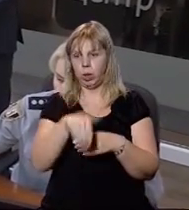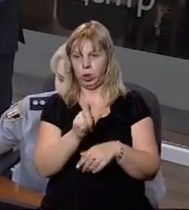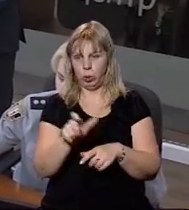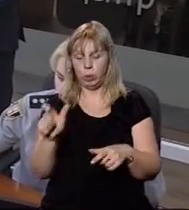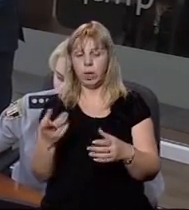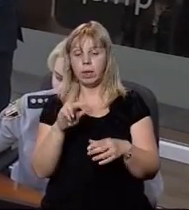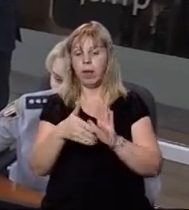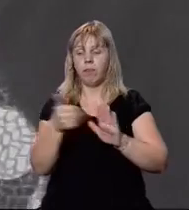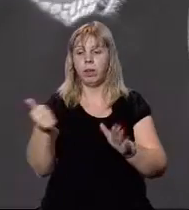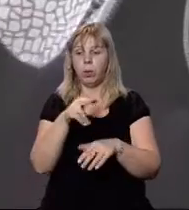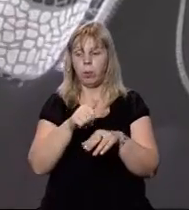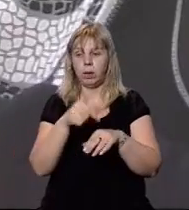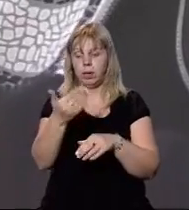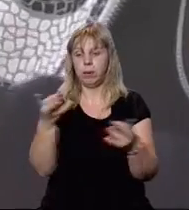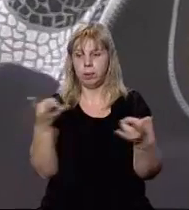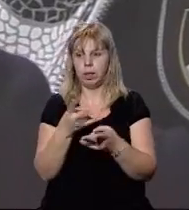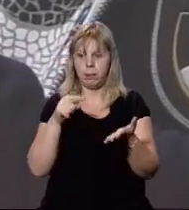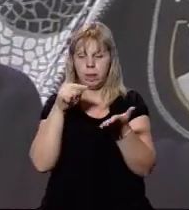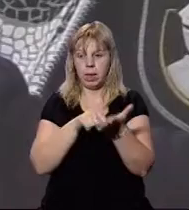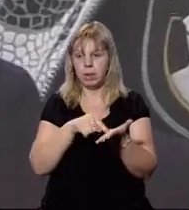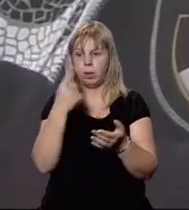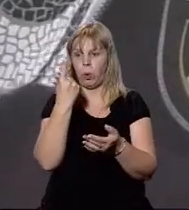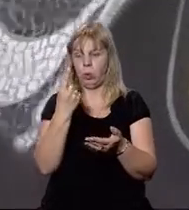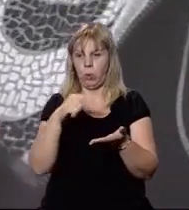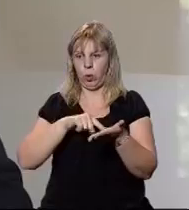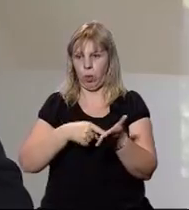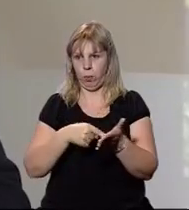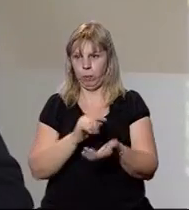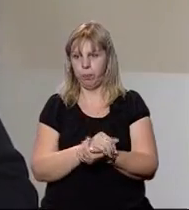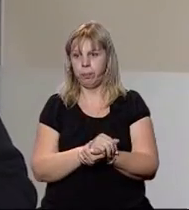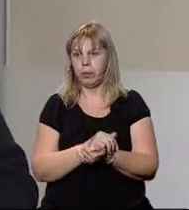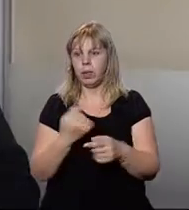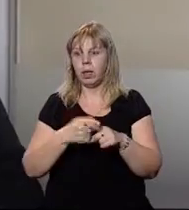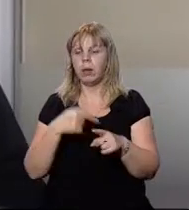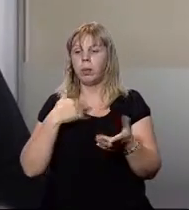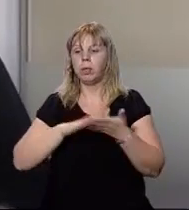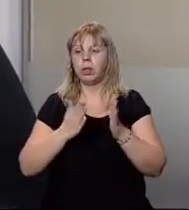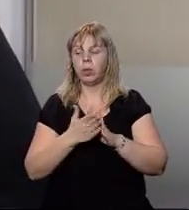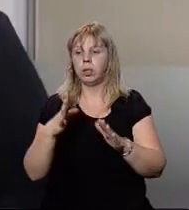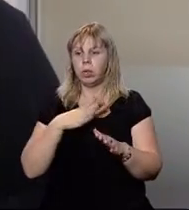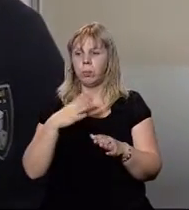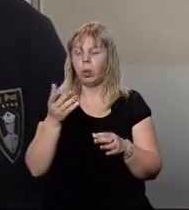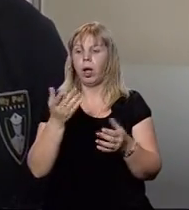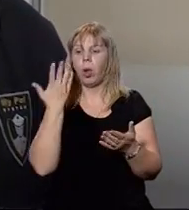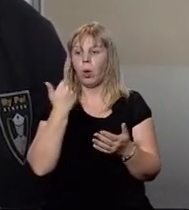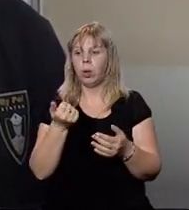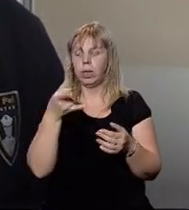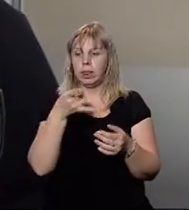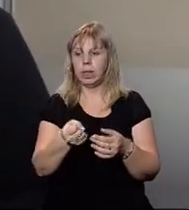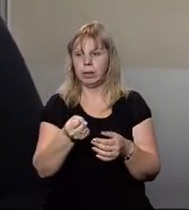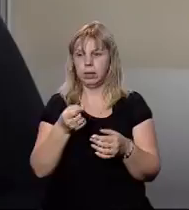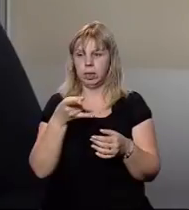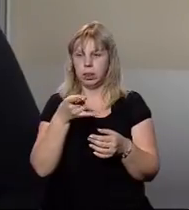людей. Для виклику поліції їм необхідно натиснути одну кнопку. Була цікава ситуація в Дніпрі, коли таксист